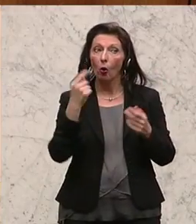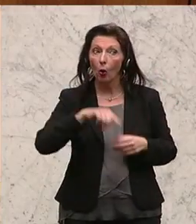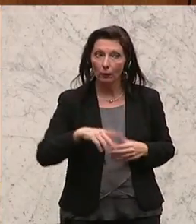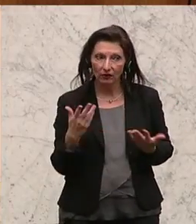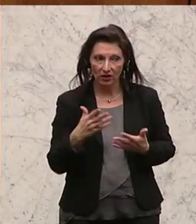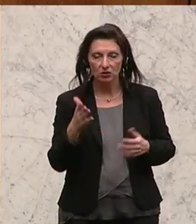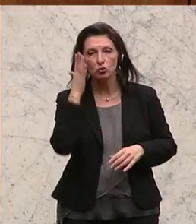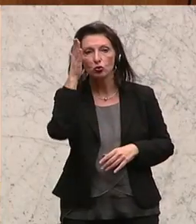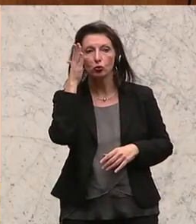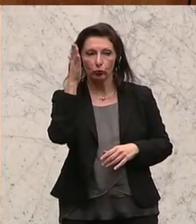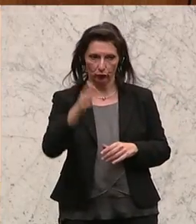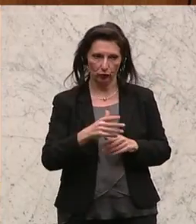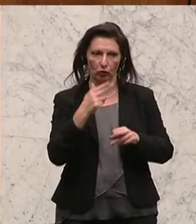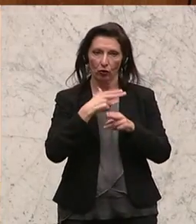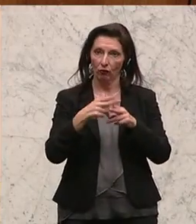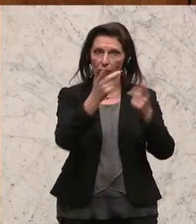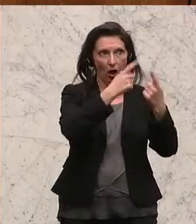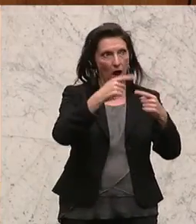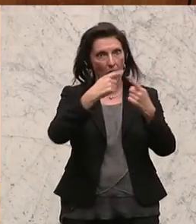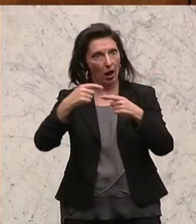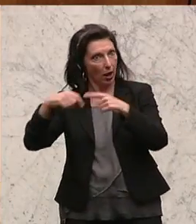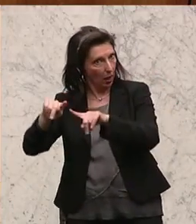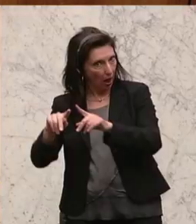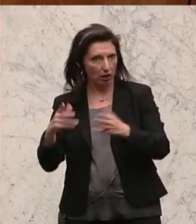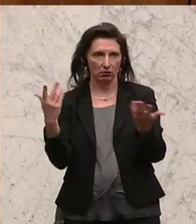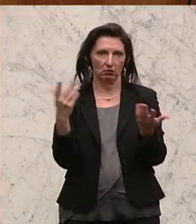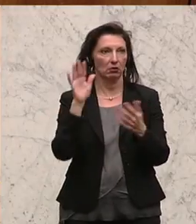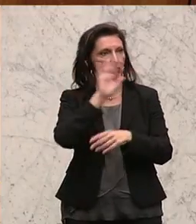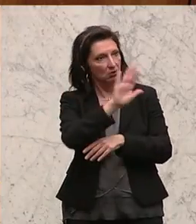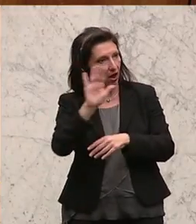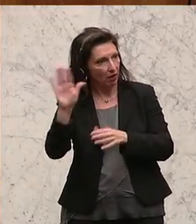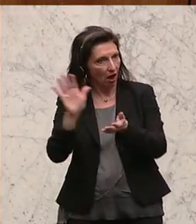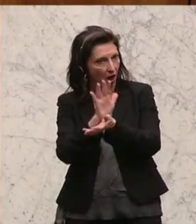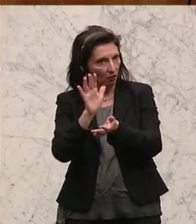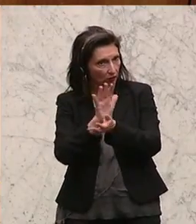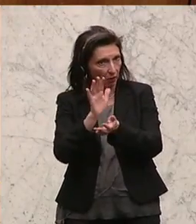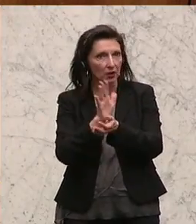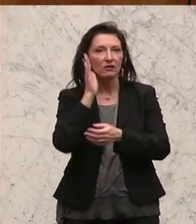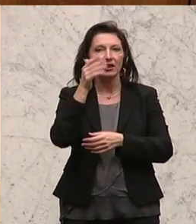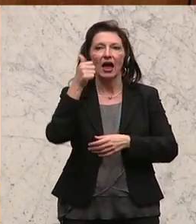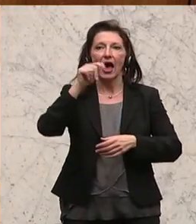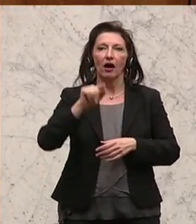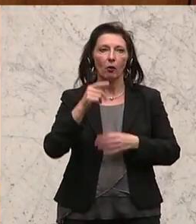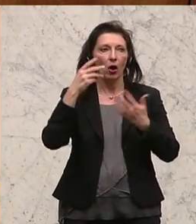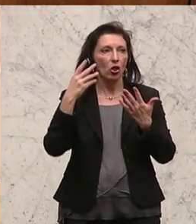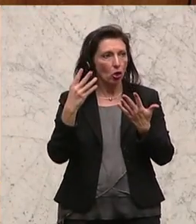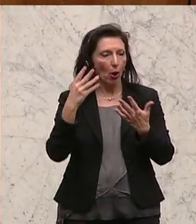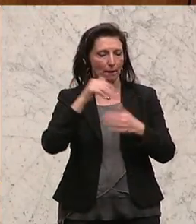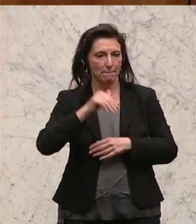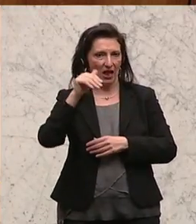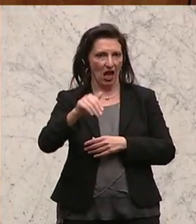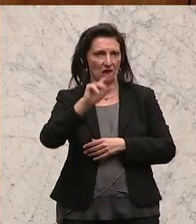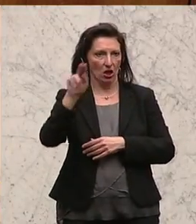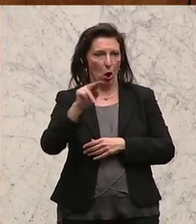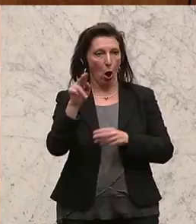in den nächsten Jahren für die Länder, für die Wahrnehmung der Aufgaben in den Ländern, rund 1,9 Milliarden Euro in den Pflegefonds